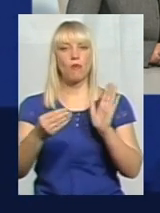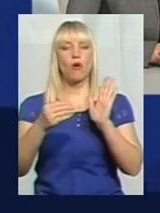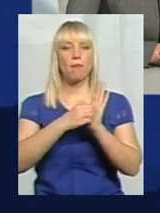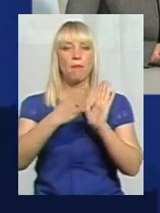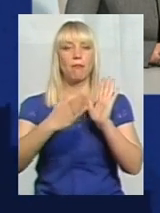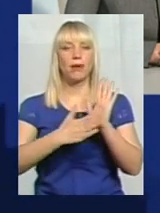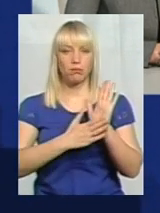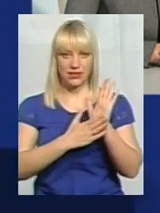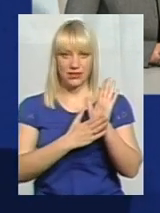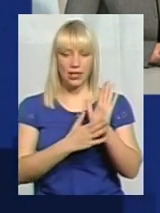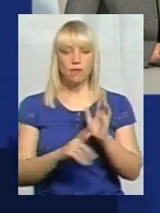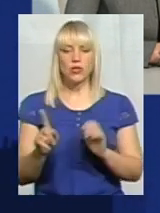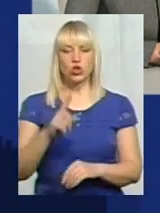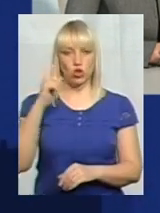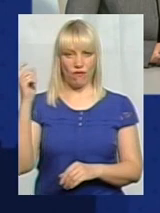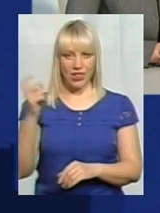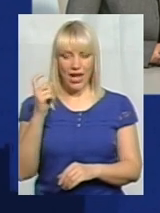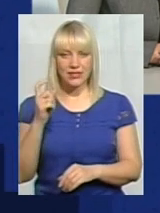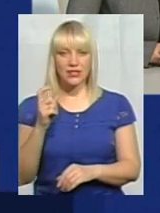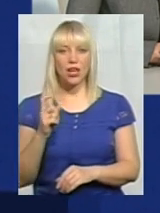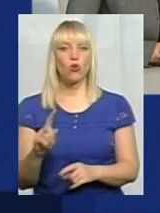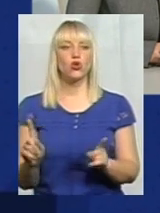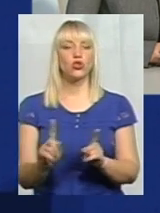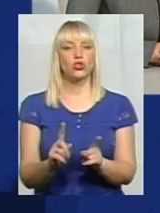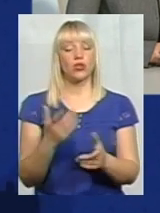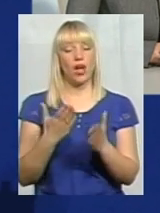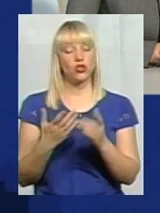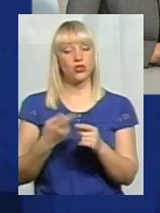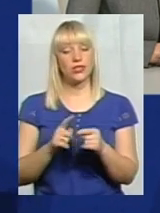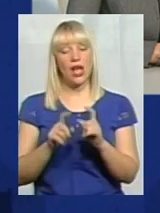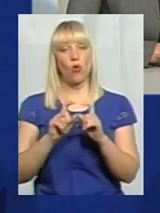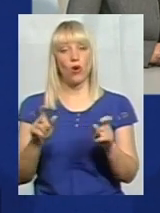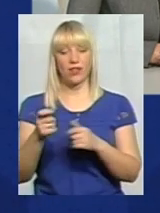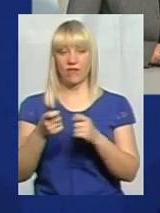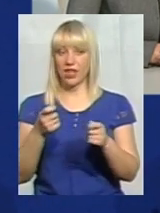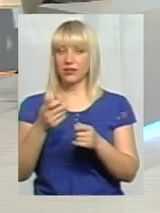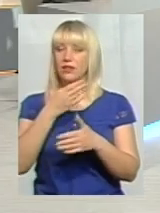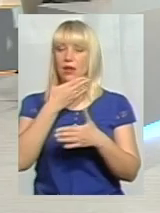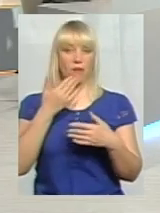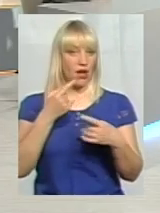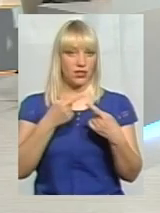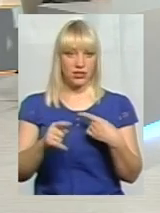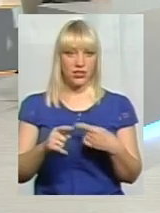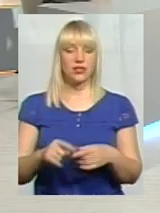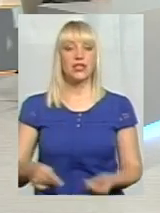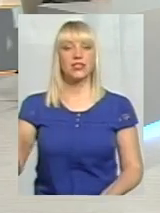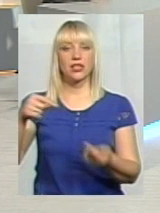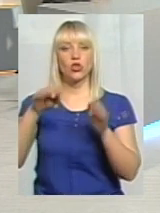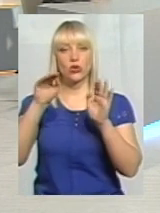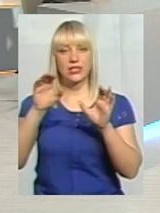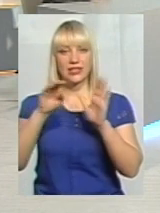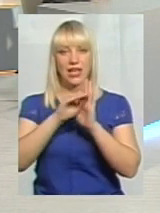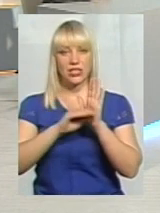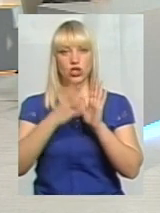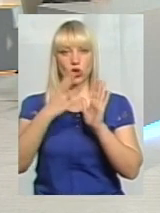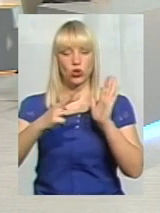що власнику, якщо це орган влади, немає різниці, тому, що згідно статті 47 закону